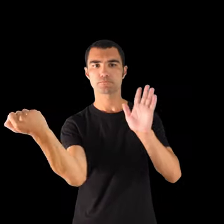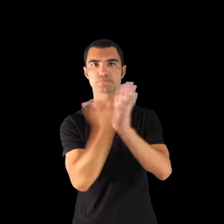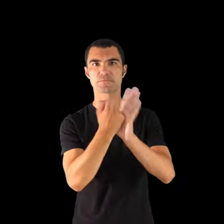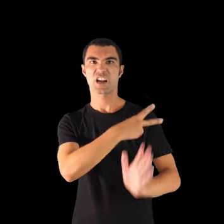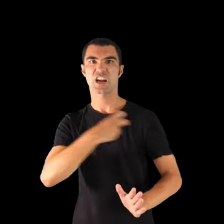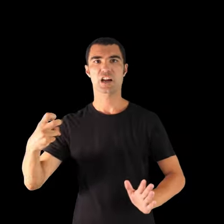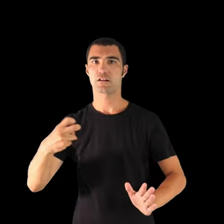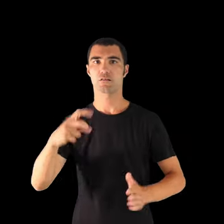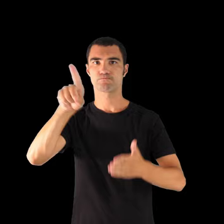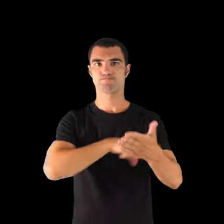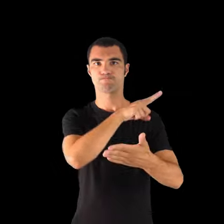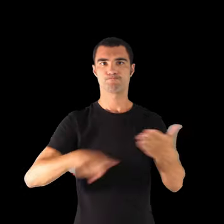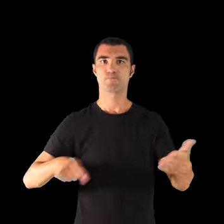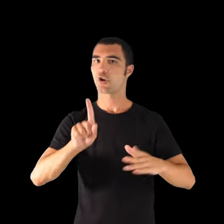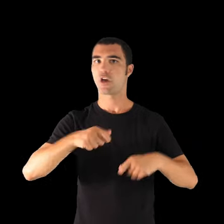a la llista negra.